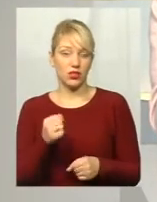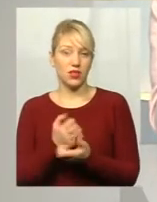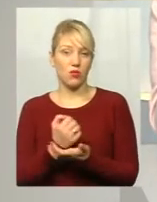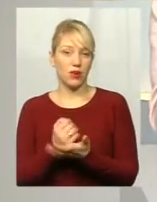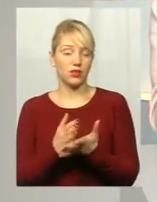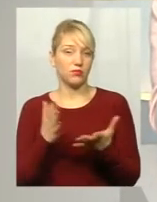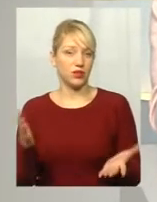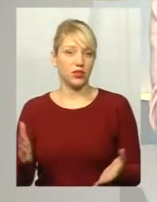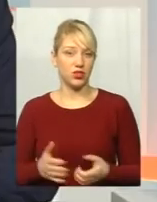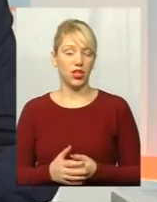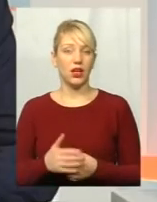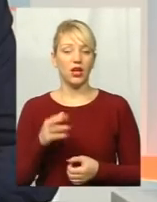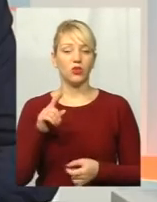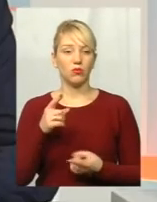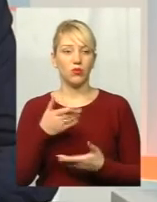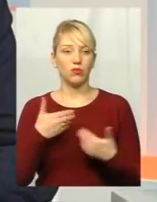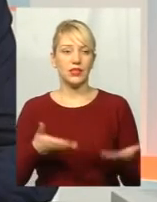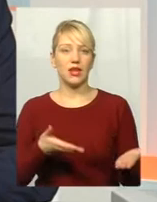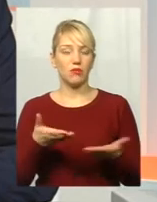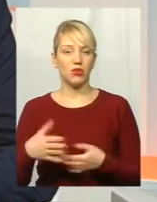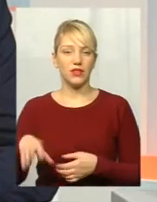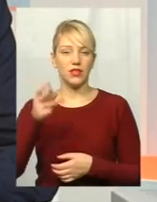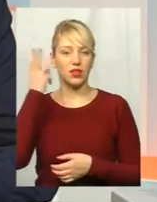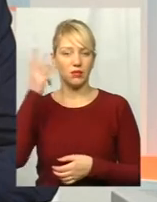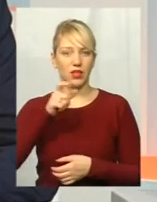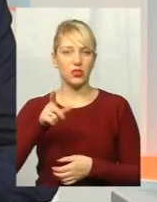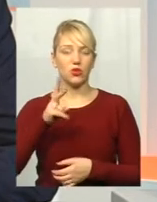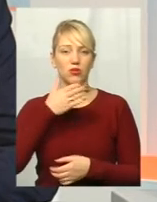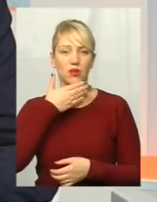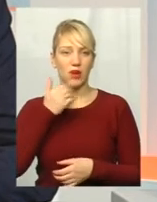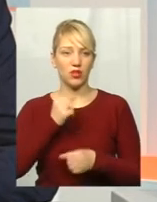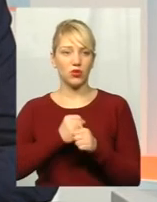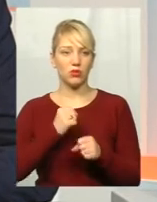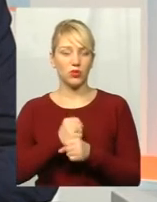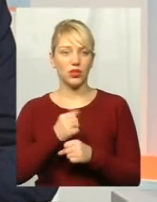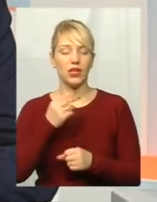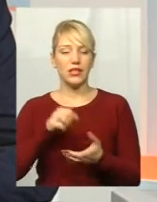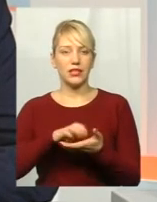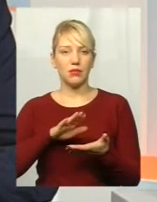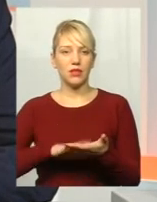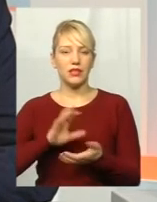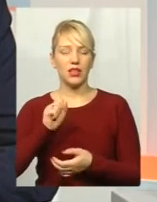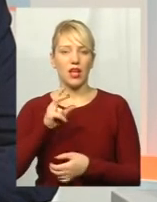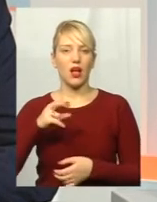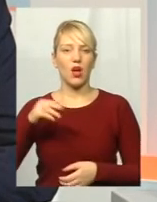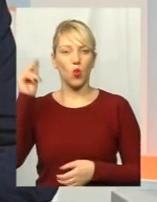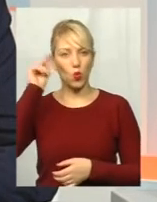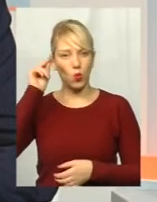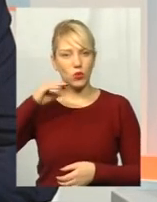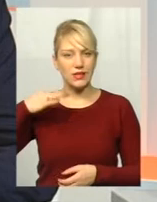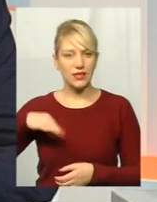можливість заробити. Тому ми запрошуємо всіх хмельничан, хто не має роботу, записуватися на курси водіїв